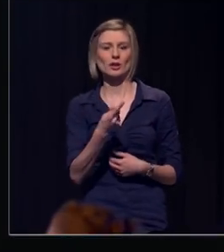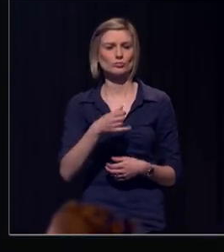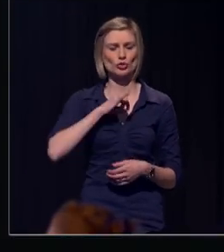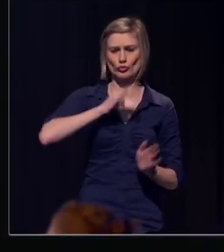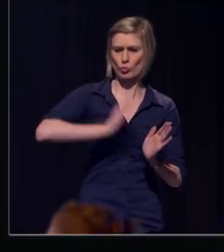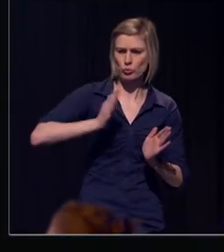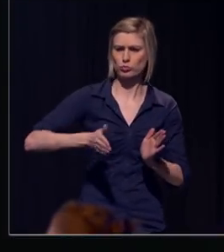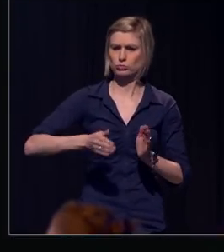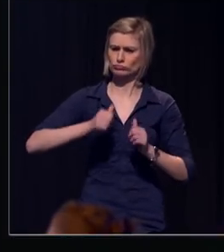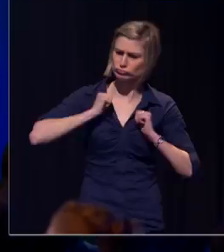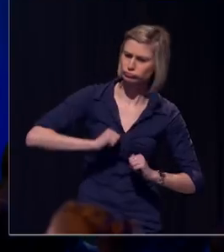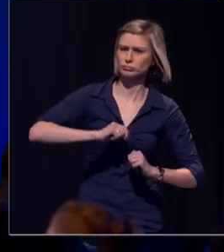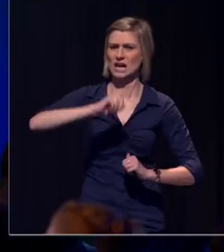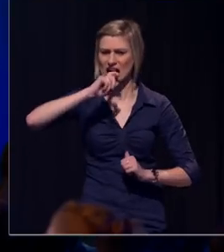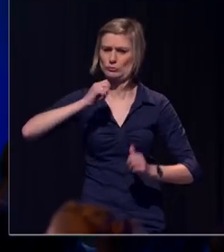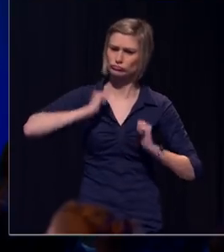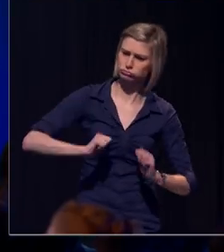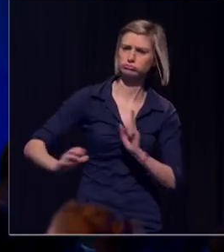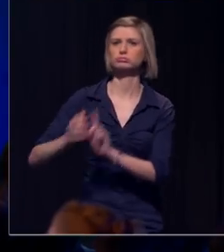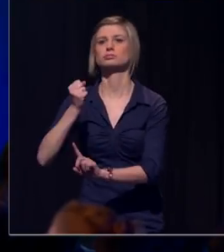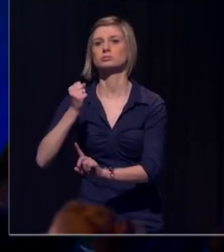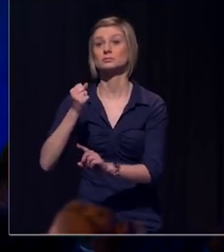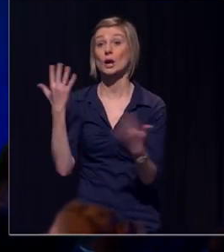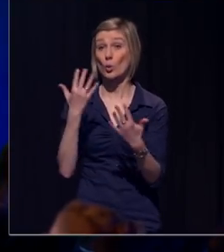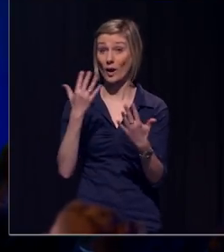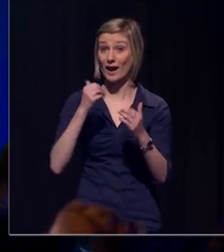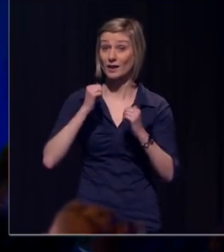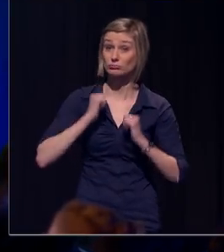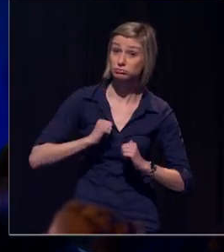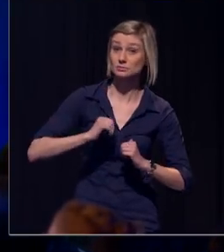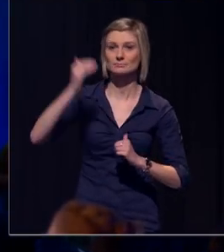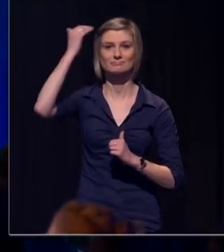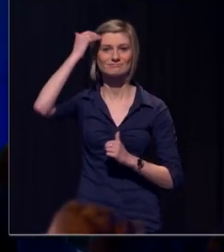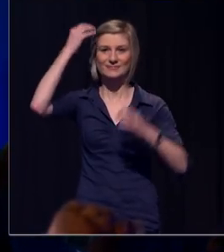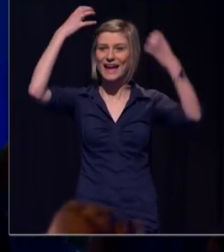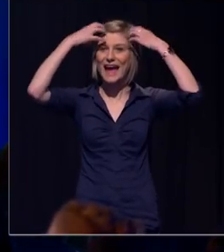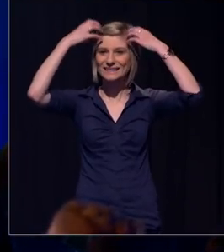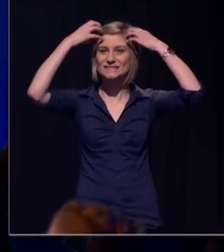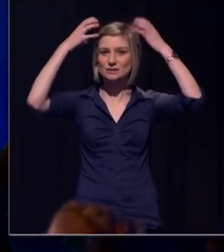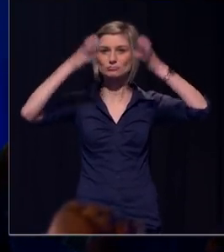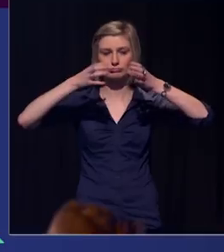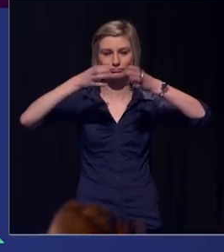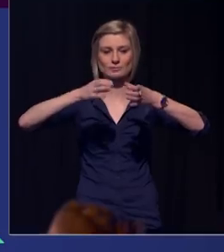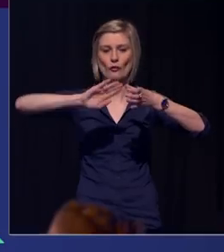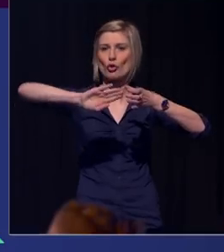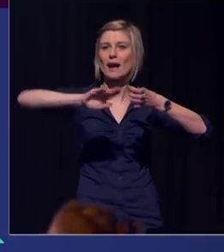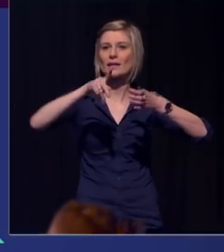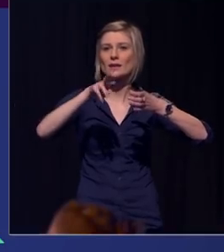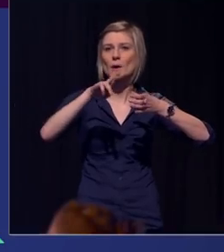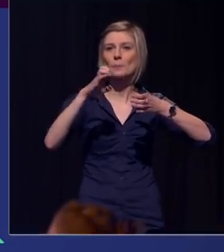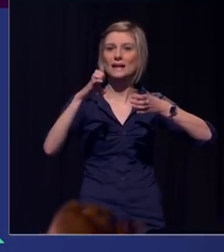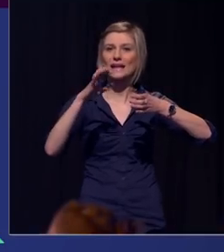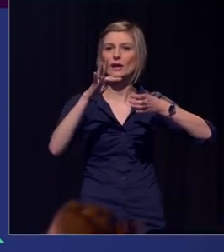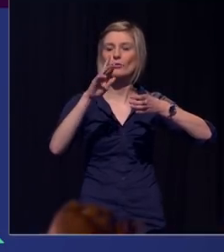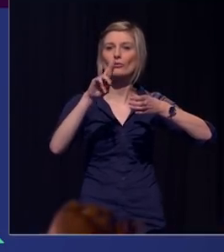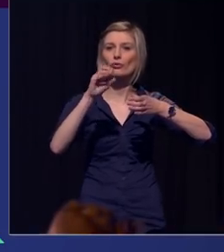doorzettingsvermogen. Waar vinden we die? Die zit in onze hersenen. Hiervan voor, in de prefrontale cortex. Daar gebeurt het allemaal.